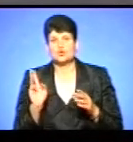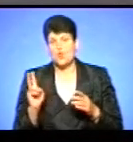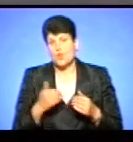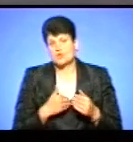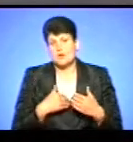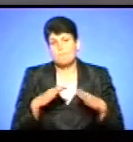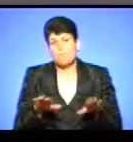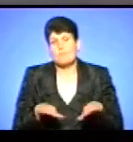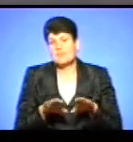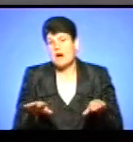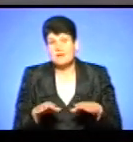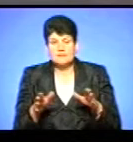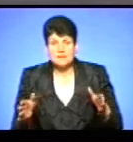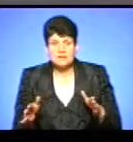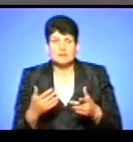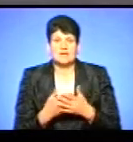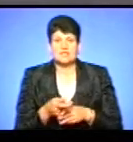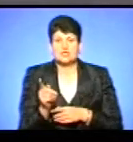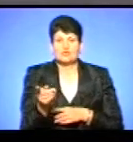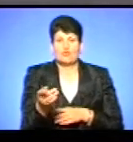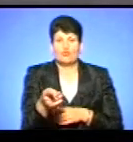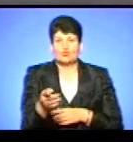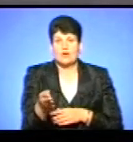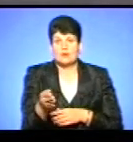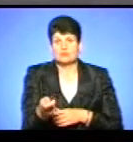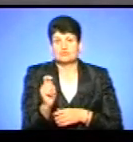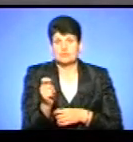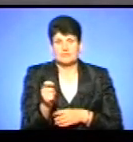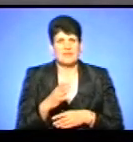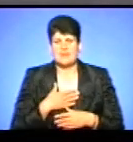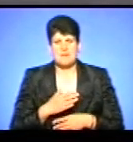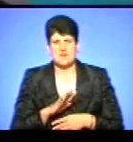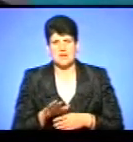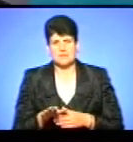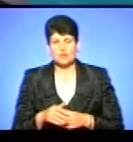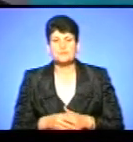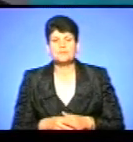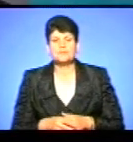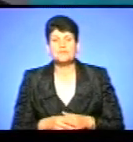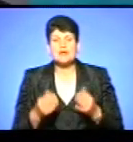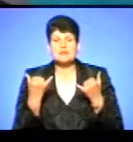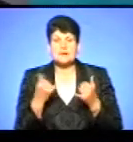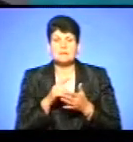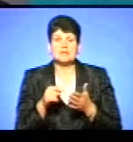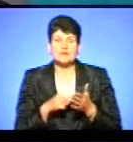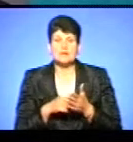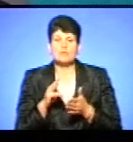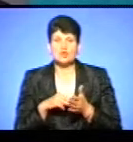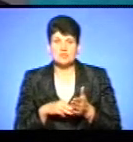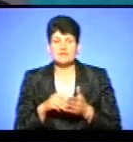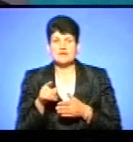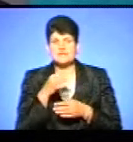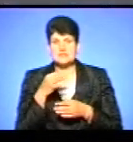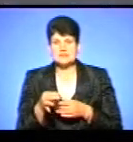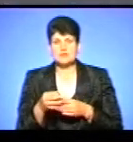з водочкою посидіти, буде, звичайно, неприємно. Зараз в мене запитання про штрафи. Ви вже сказали,